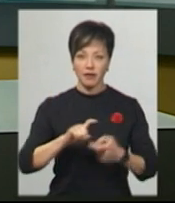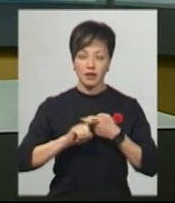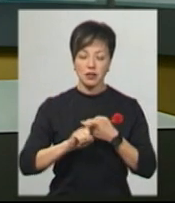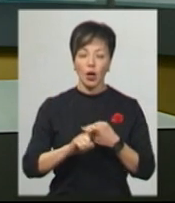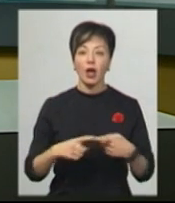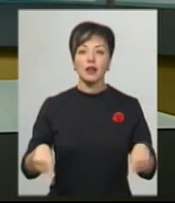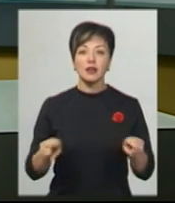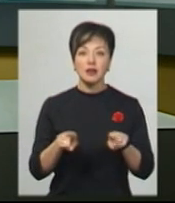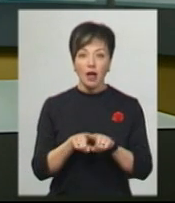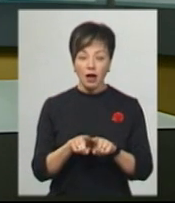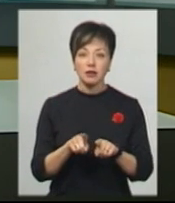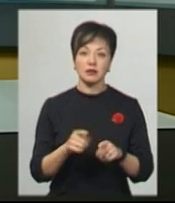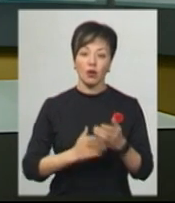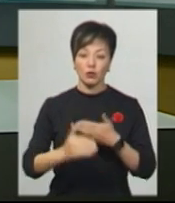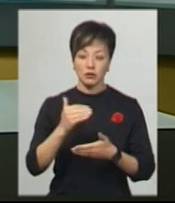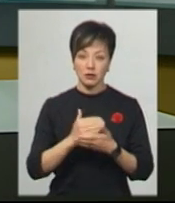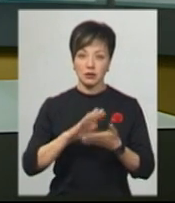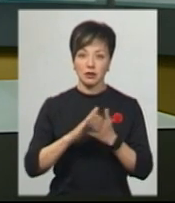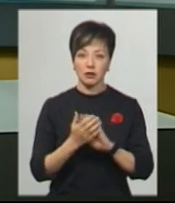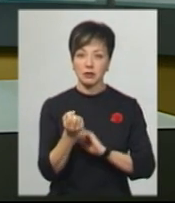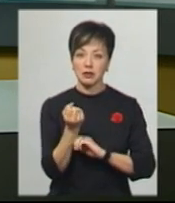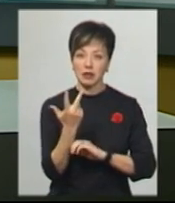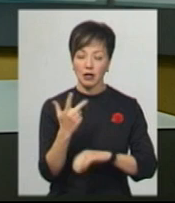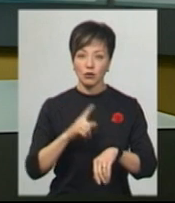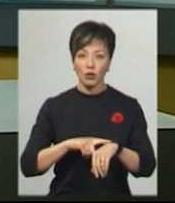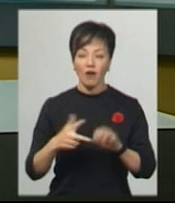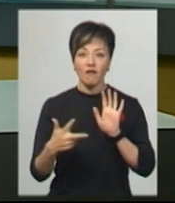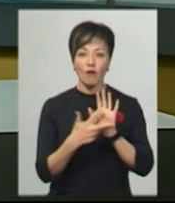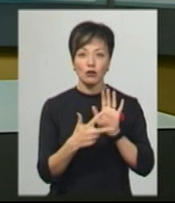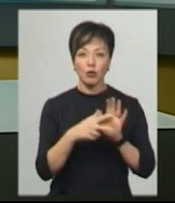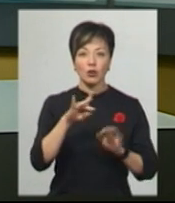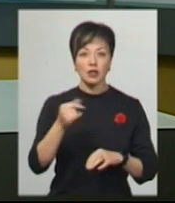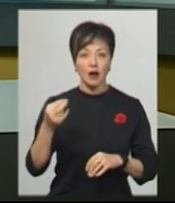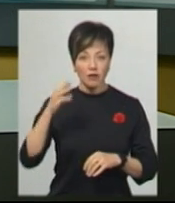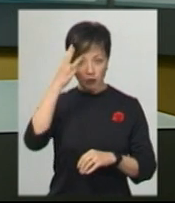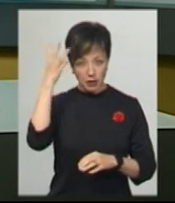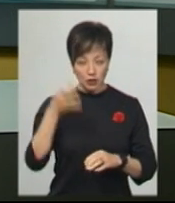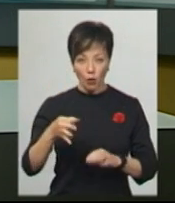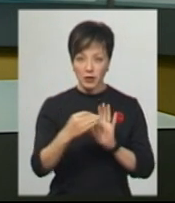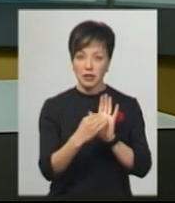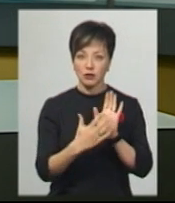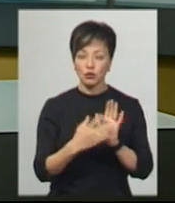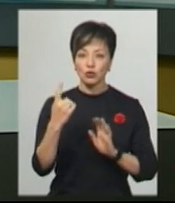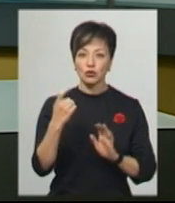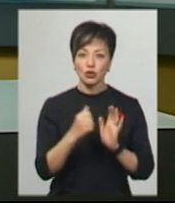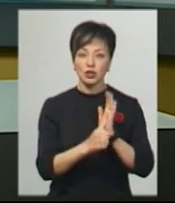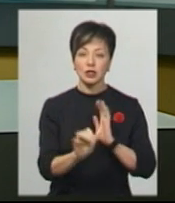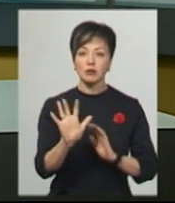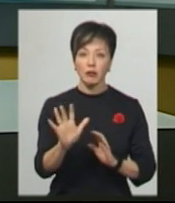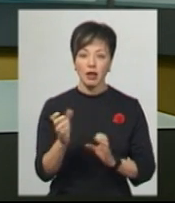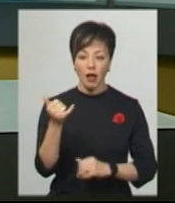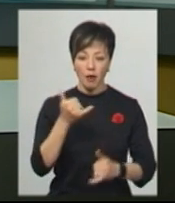Таким чином, за останніми даними, станом на 13-ту годину 8 травня в Хмельницькій області зареєстровано 165